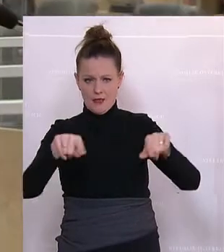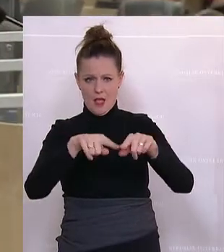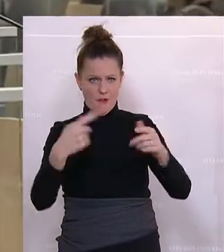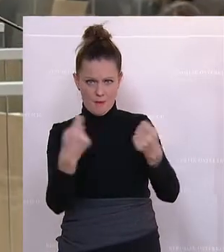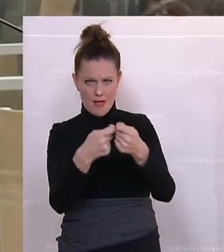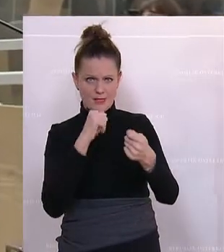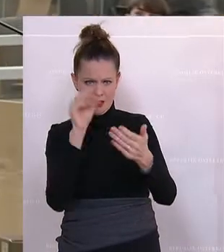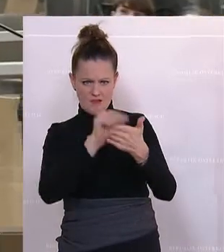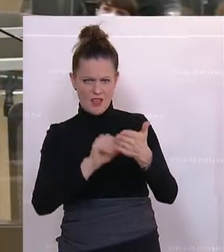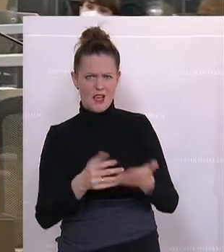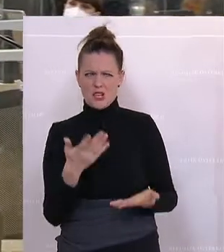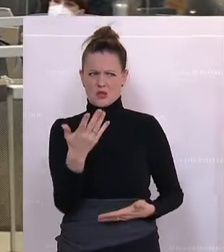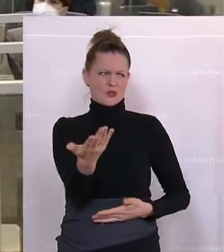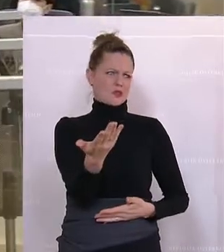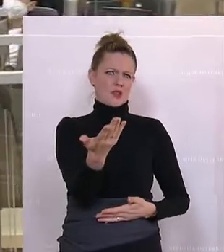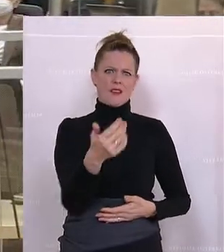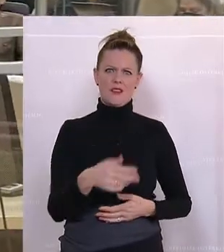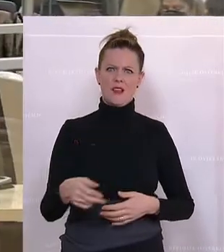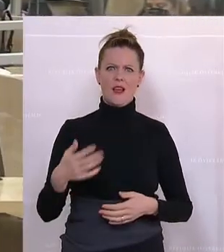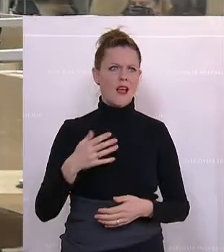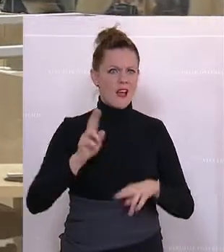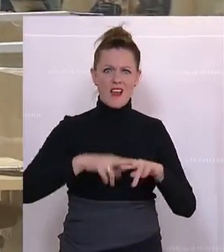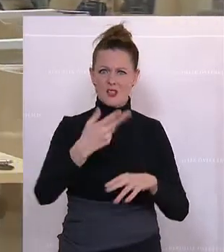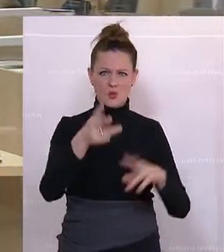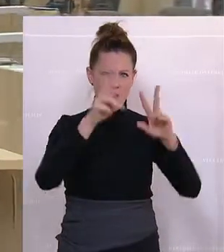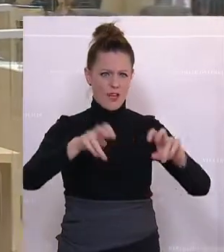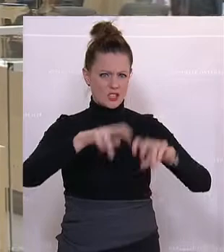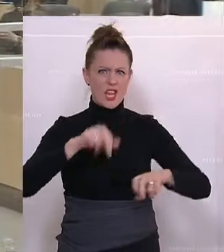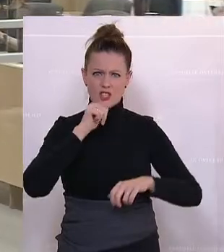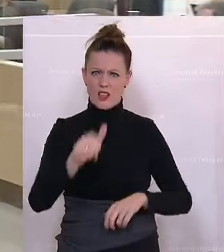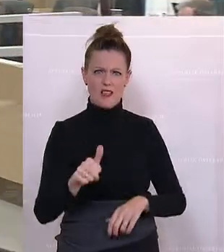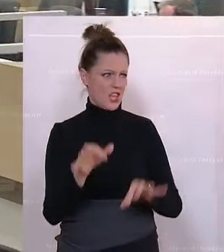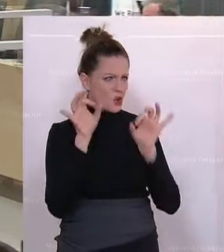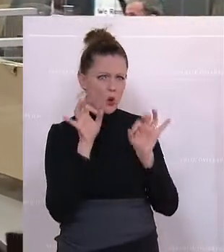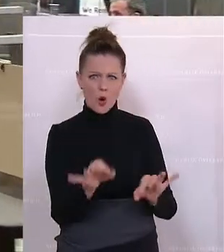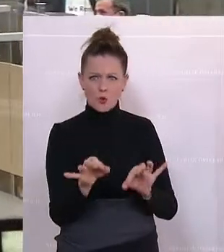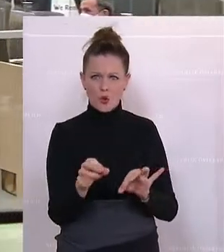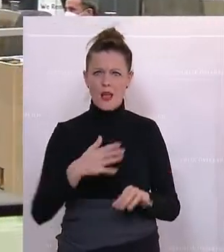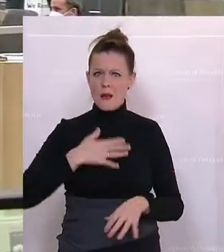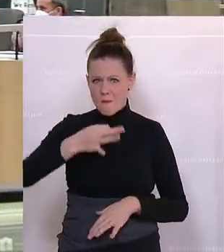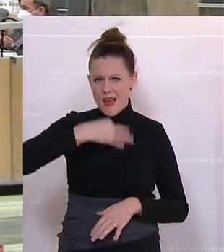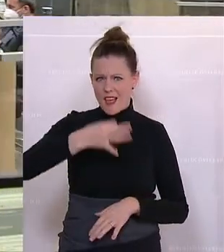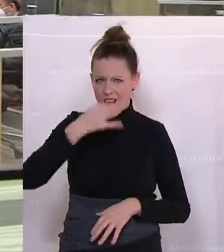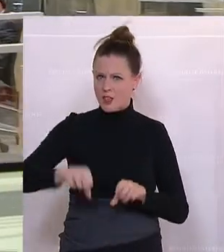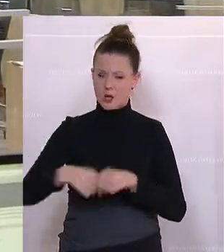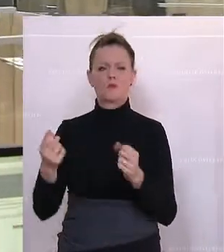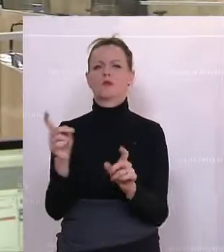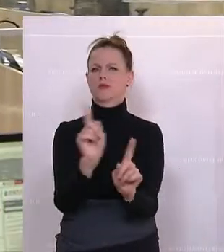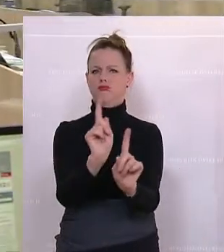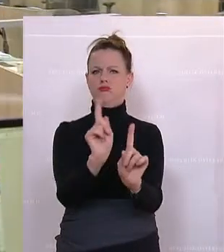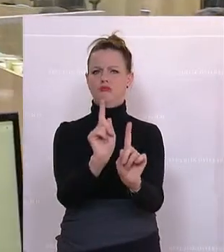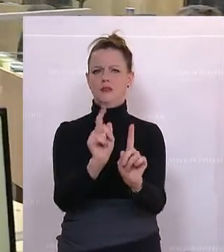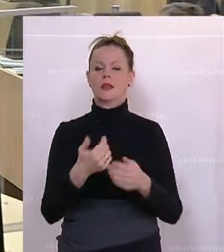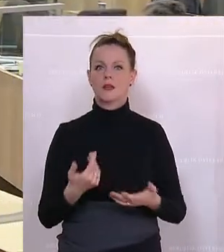ich lasse mir da durch eine gescheite Recherche meine Rede nicht hinmachen, ist wohl das Motto. Aber rechnen Sie nach. Es kann gar nicht anders sein,